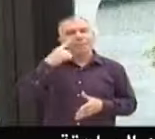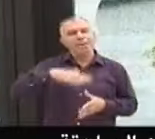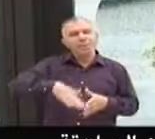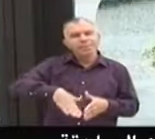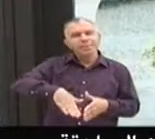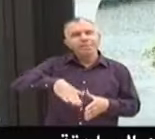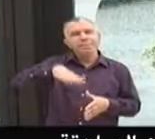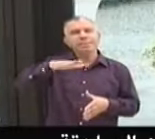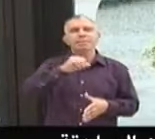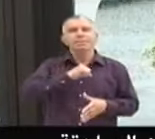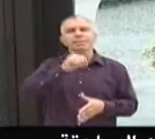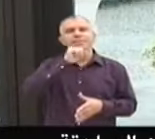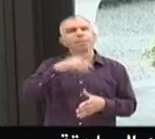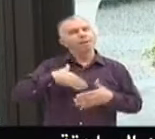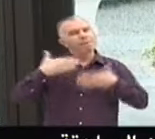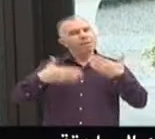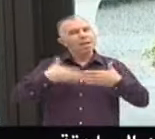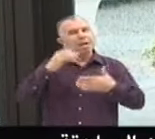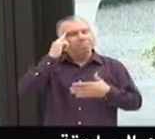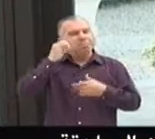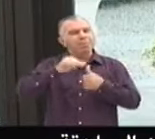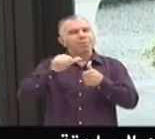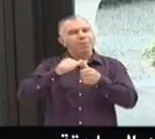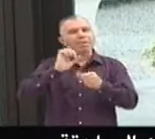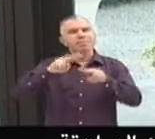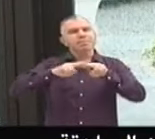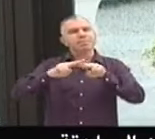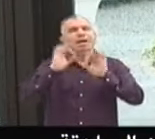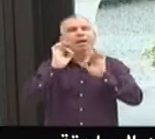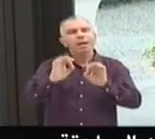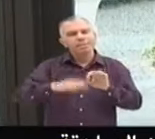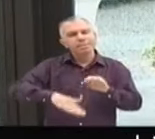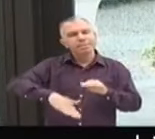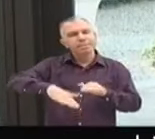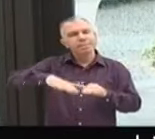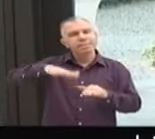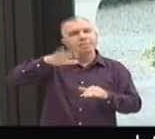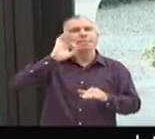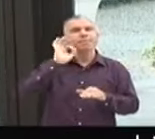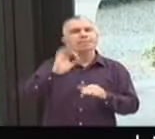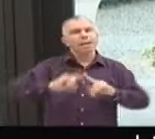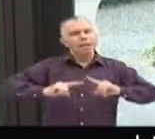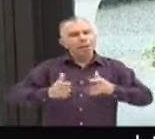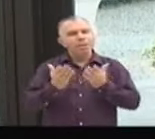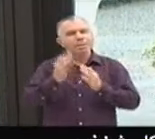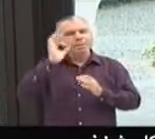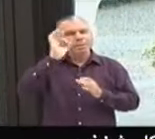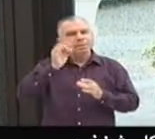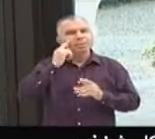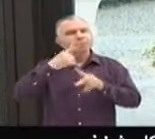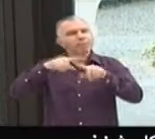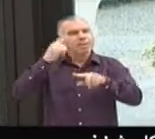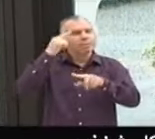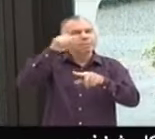Une enfance plutôt heureuse, voilà, jusqu'à l'adolescence où là ça a été un peu plus tumultueux. Parce que